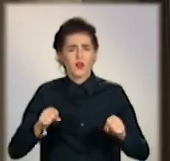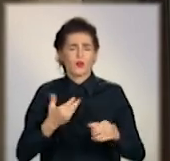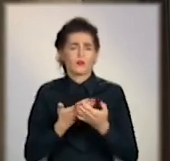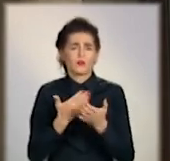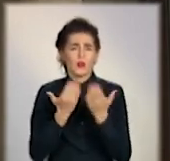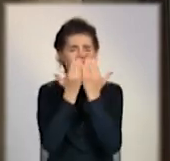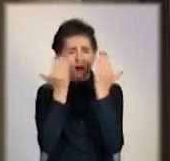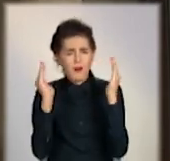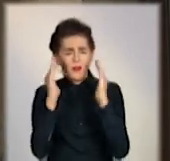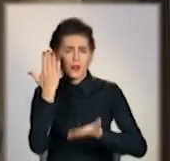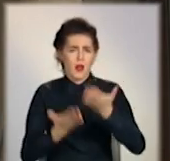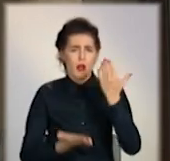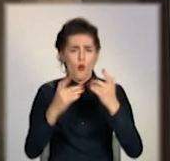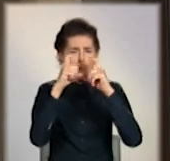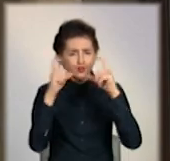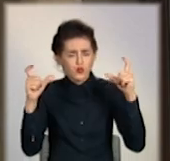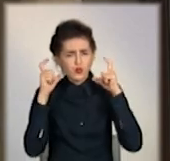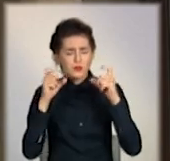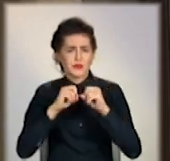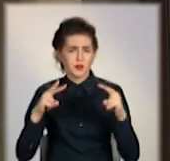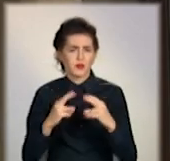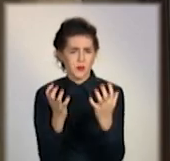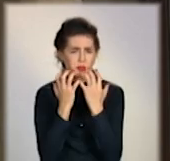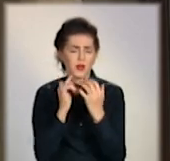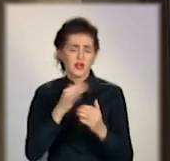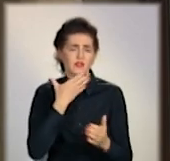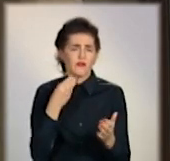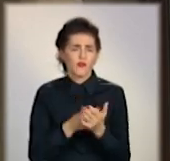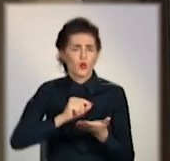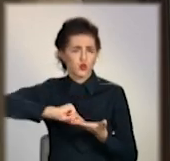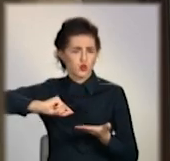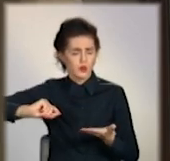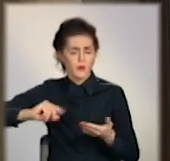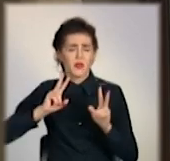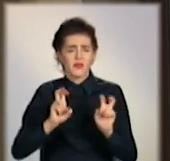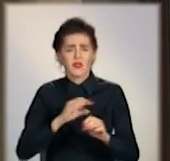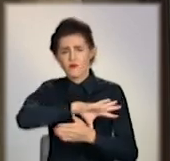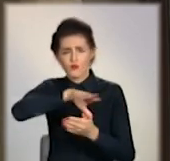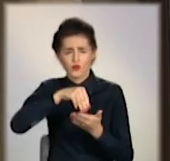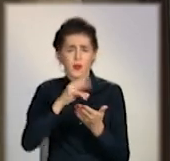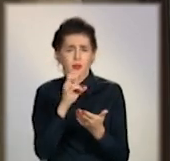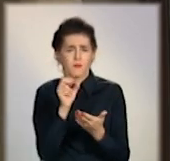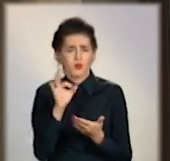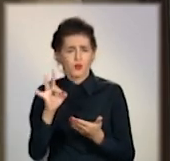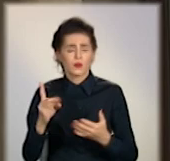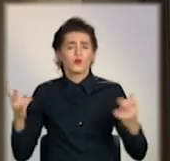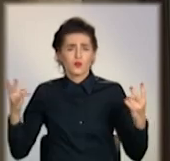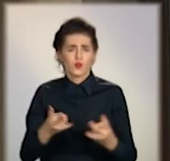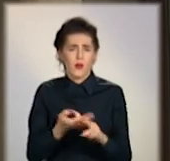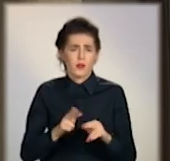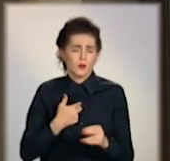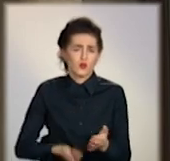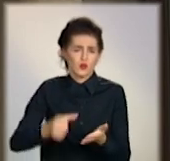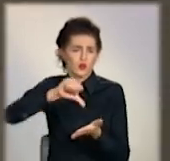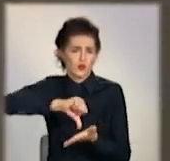очки, тобто, щоб убережити себе. І ручка. Ось це той необхідний мінімальний набор, який йому треба на участі, щоб